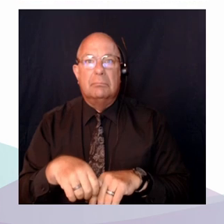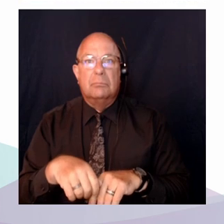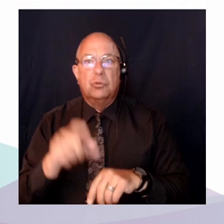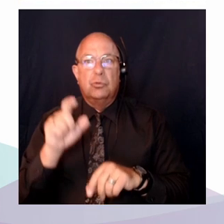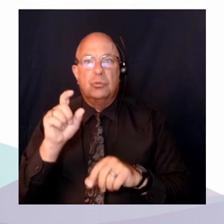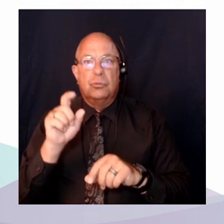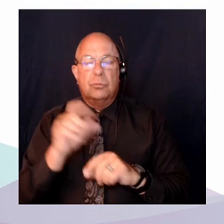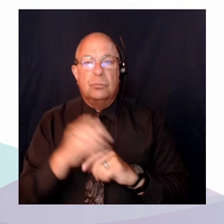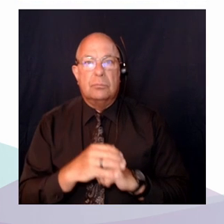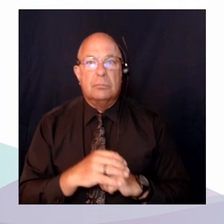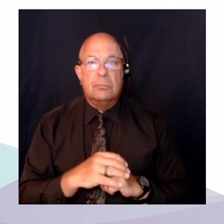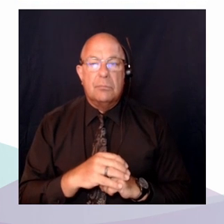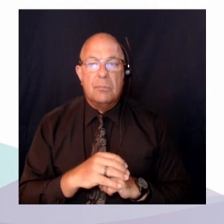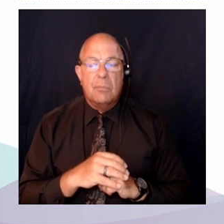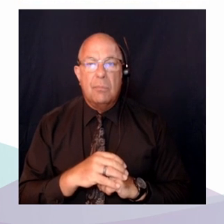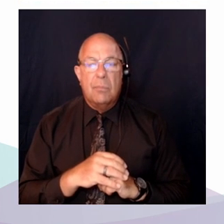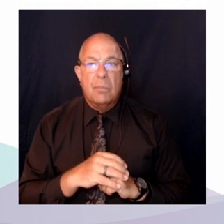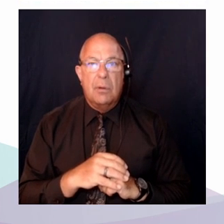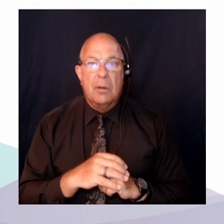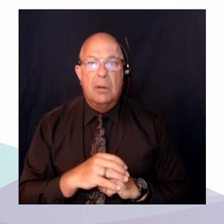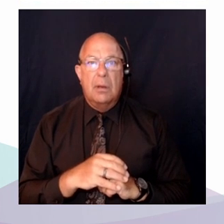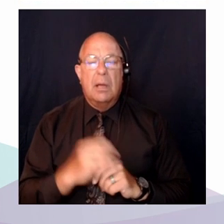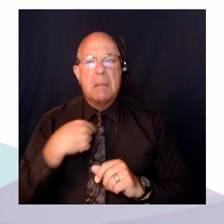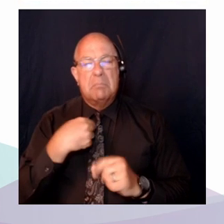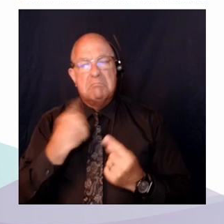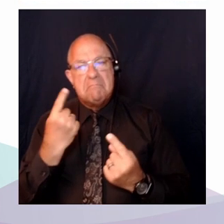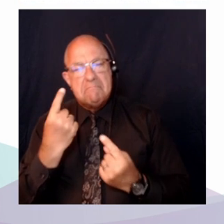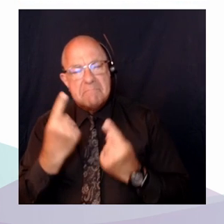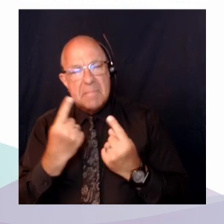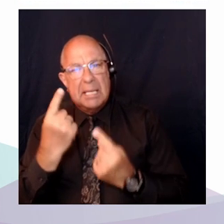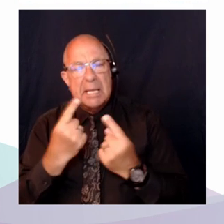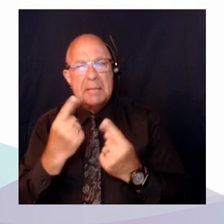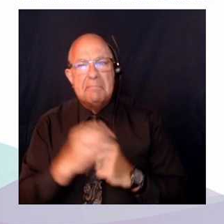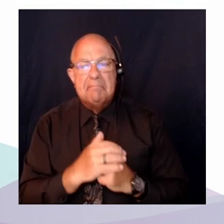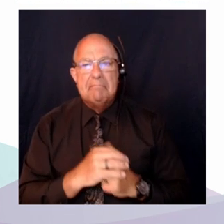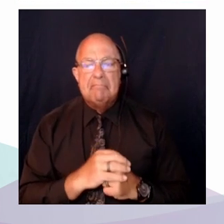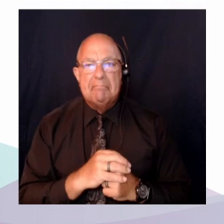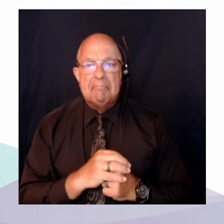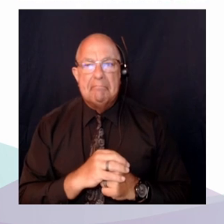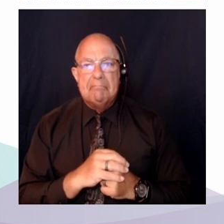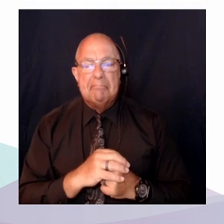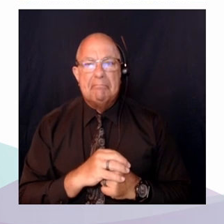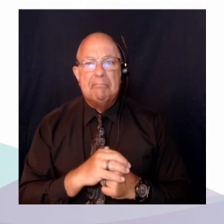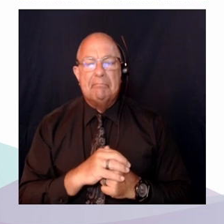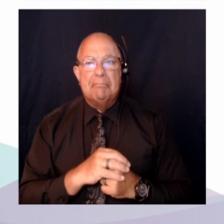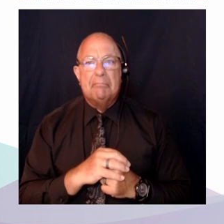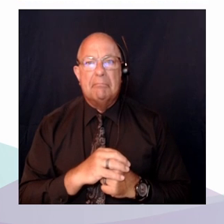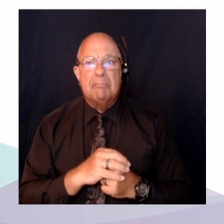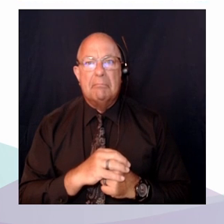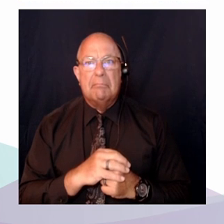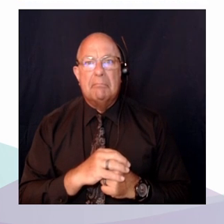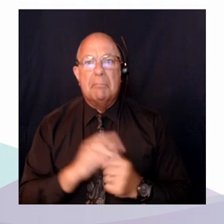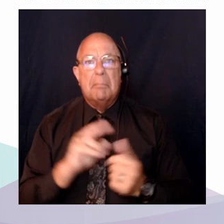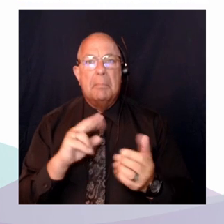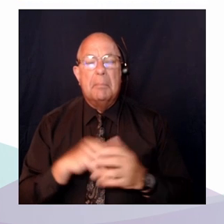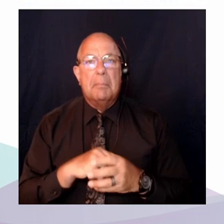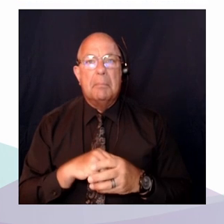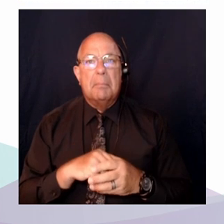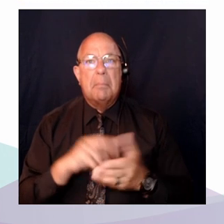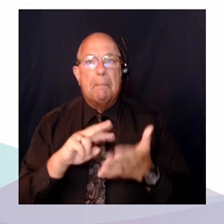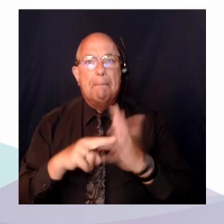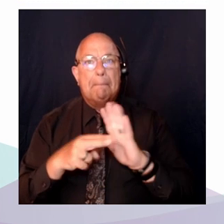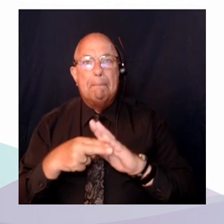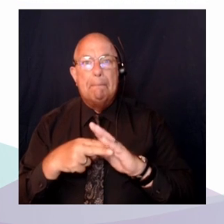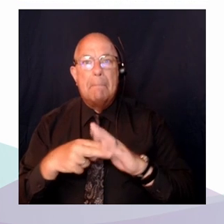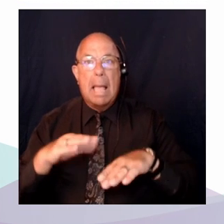Je pense, par exemple, à la satisfaction du noyau minimal essentiel des droits. Je pense à la priorité qui doit être accordée aux